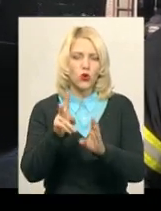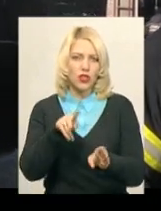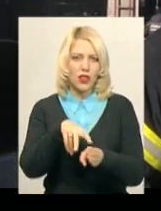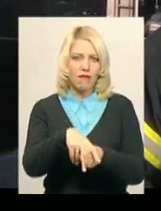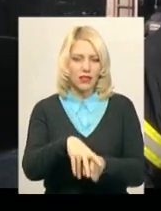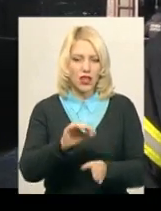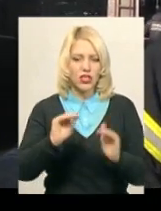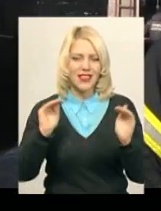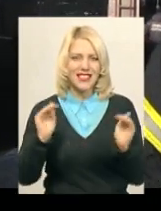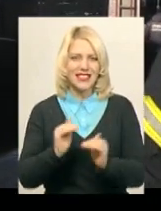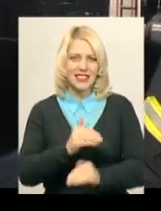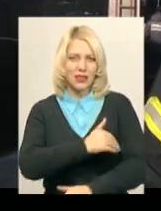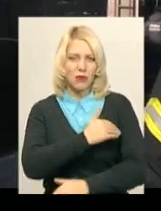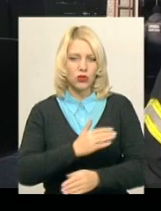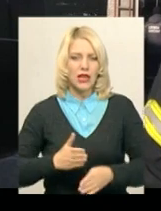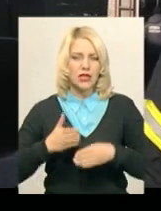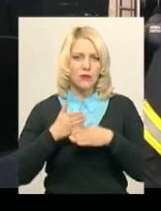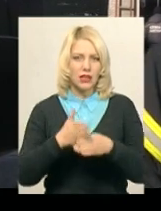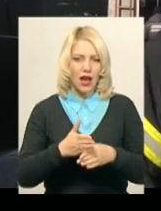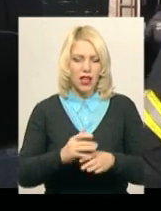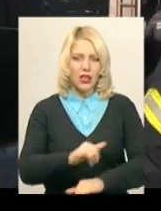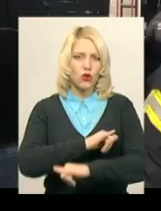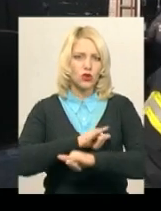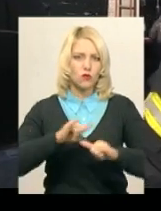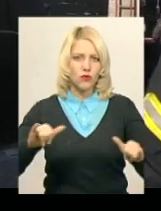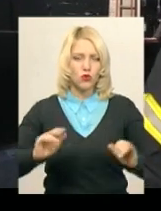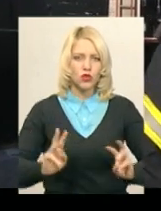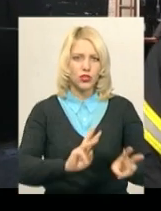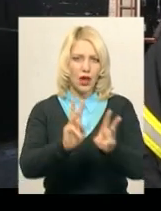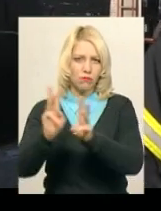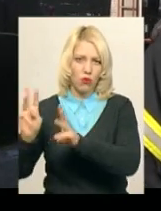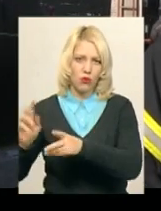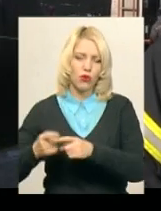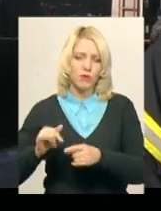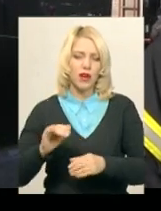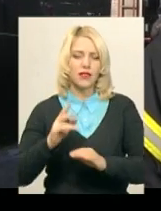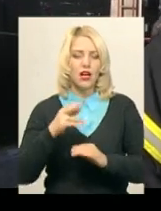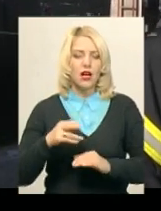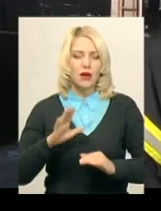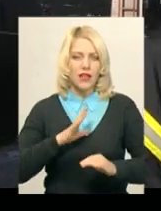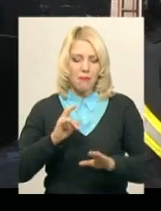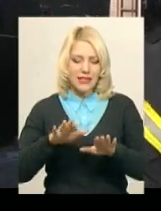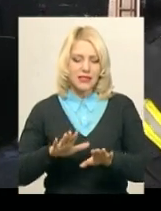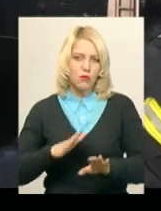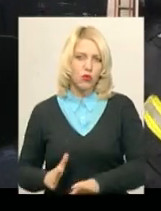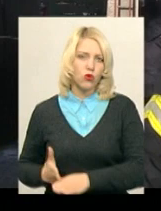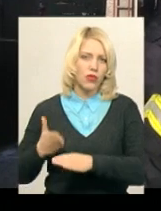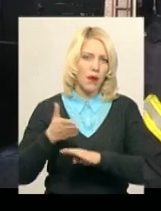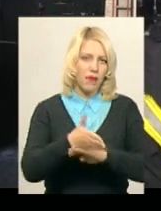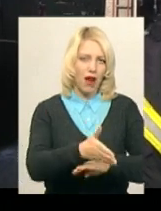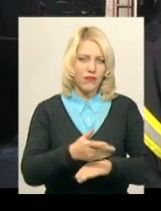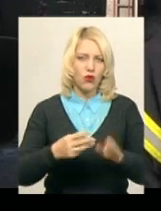також низькі температури сприяли розповсюдженню полум'я. До місця виклику було направлено 8